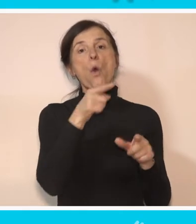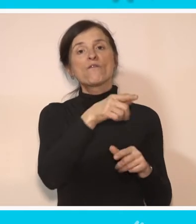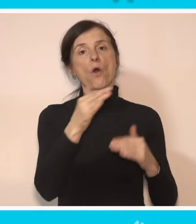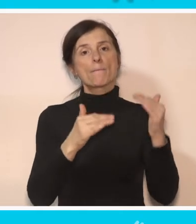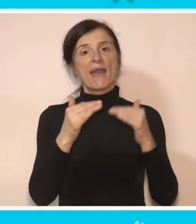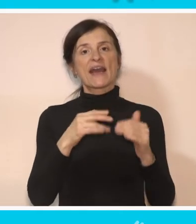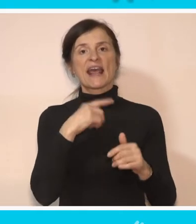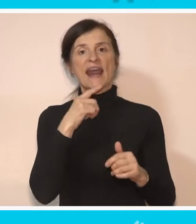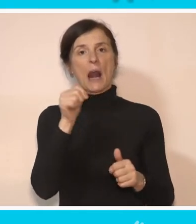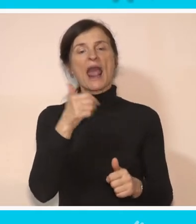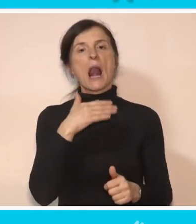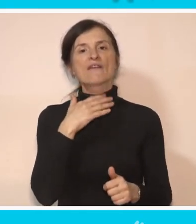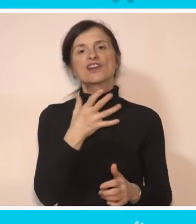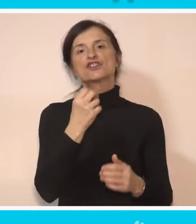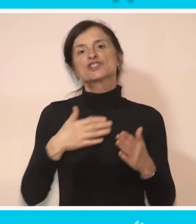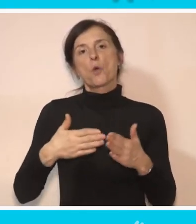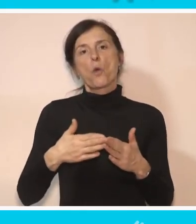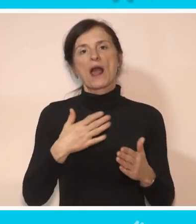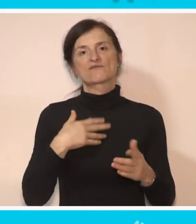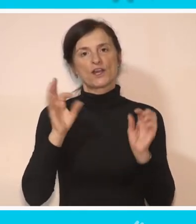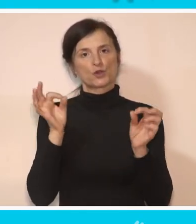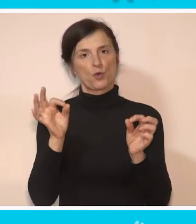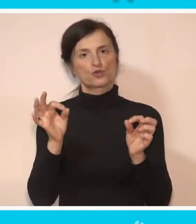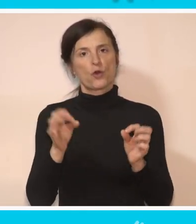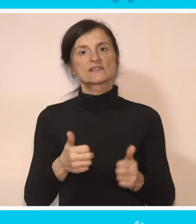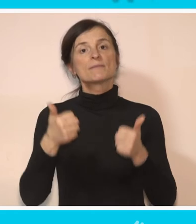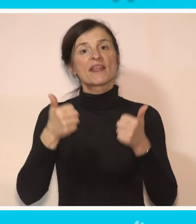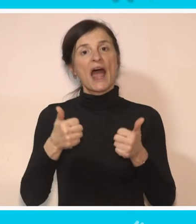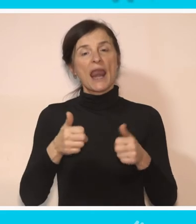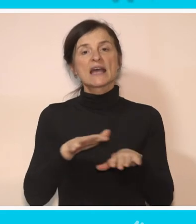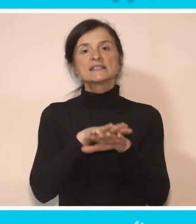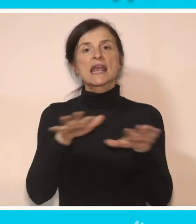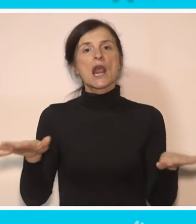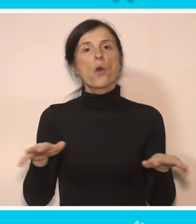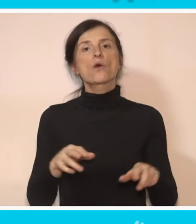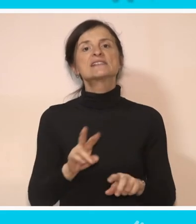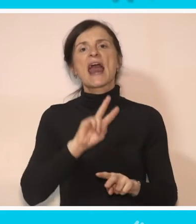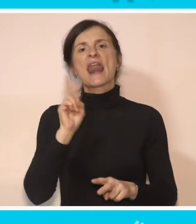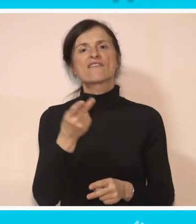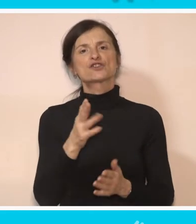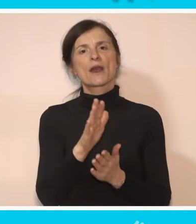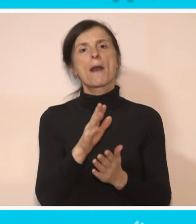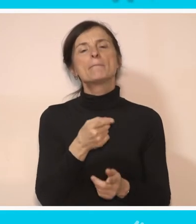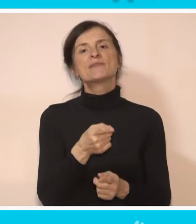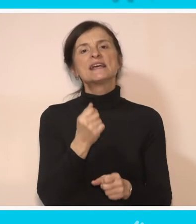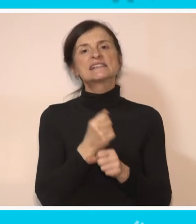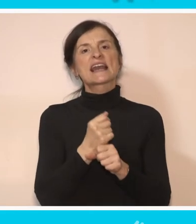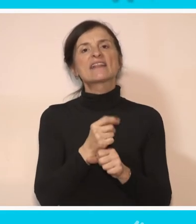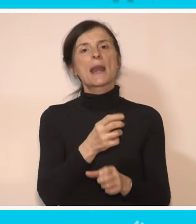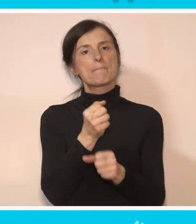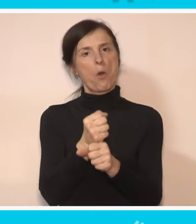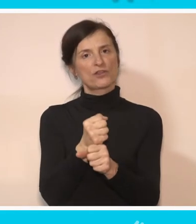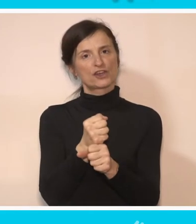meri, pojasnila je Glavinić iz Uglas ruke. Danas je inkluzija najviše počiva na